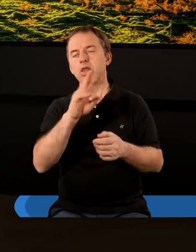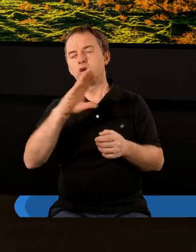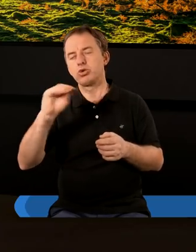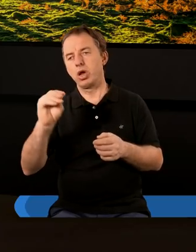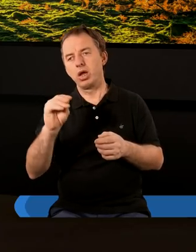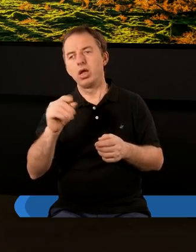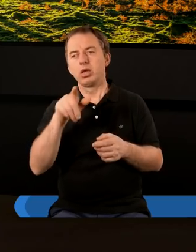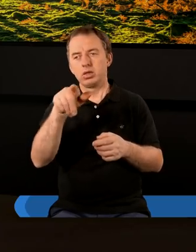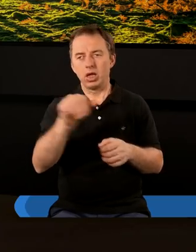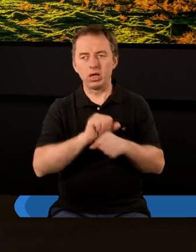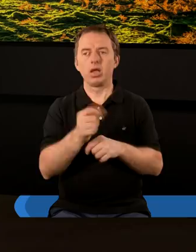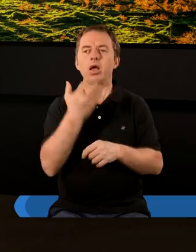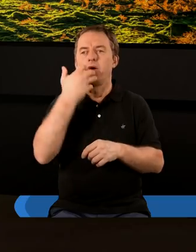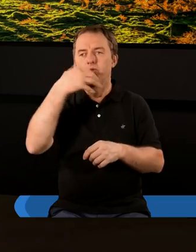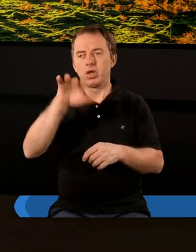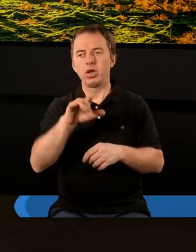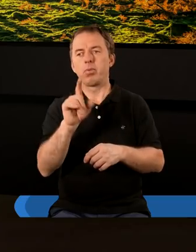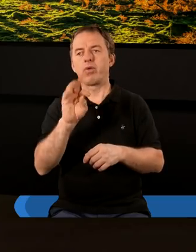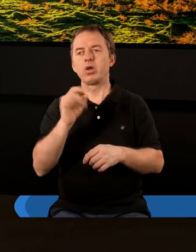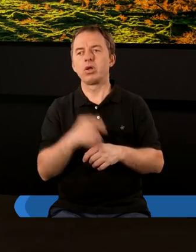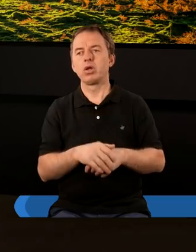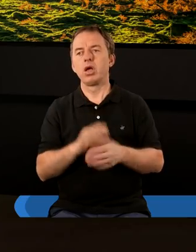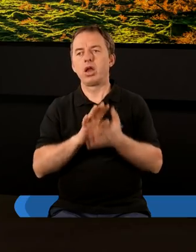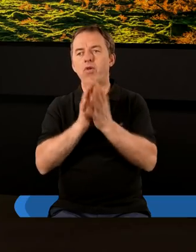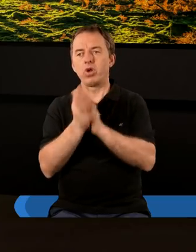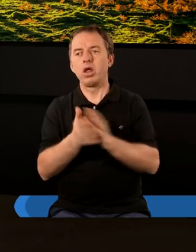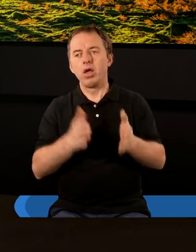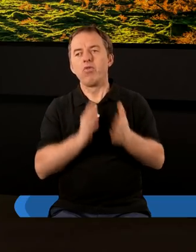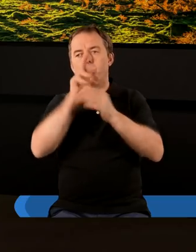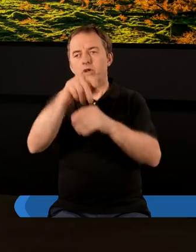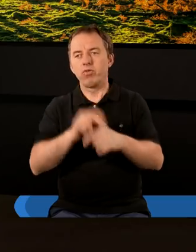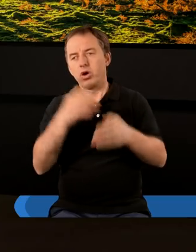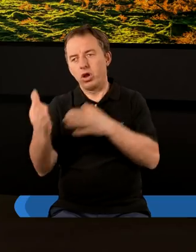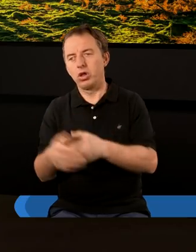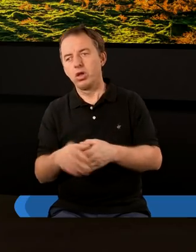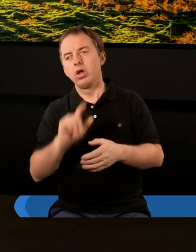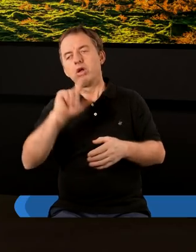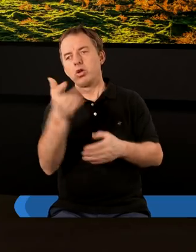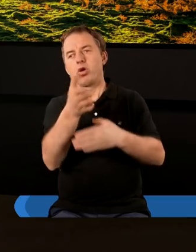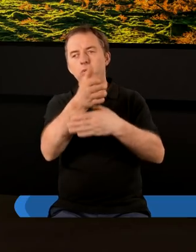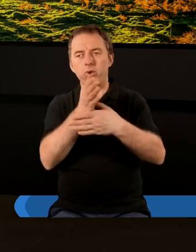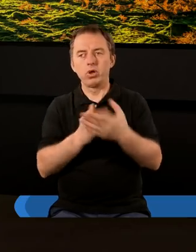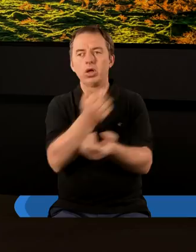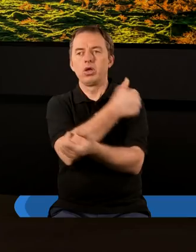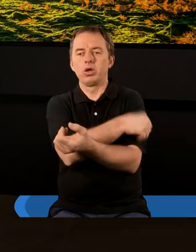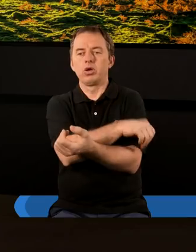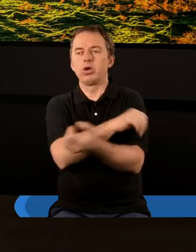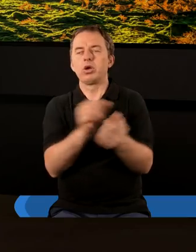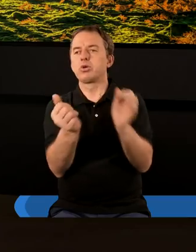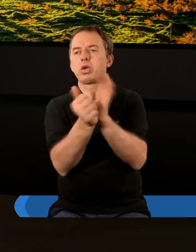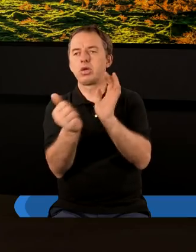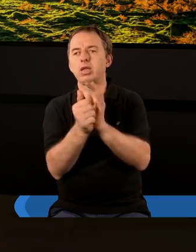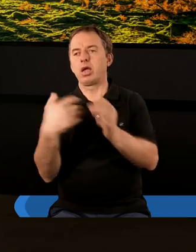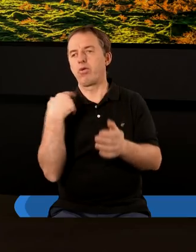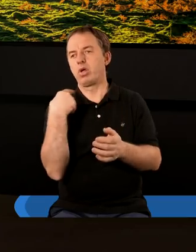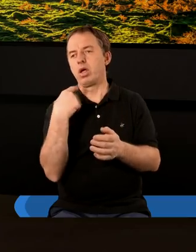teatyrze, to jest ten wczesny, poreformacyjny czas, ale wchodzimy w kolejne, już w drugą połowę XVI wieku